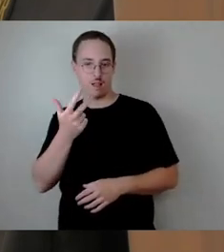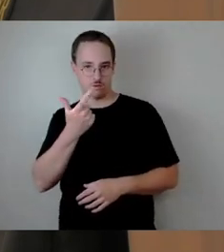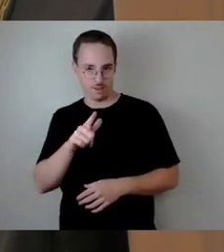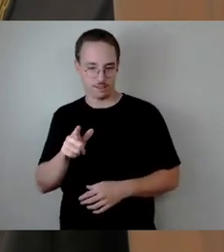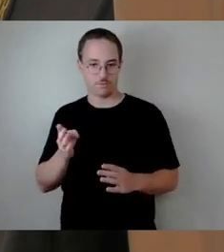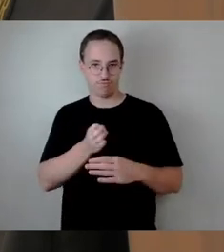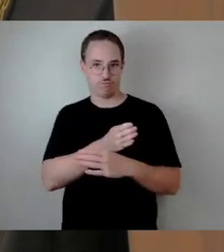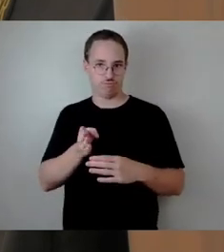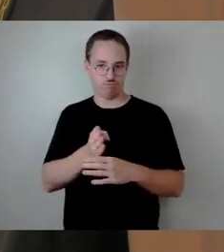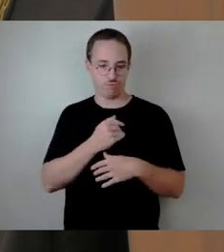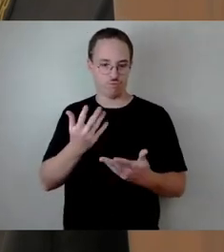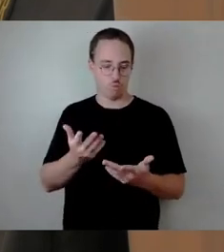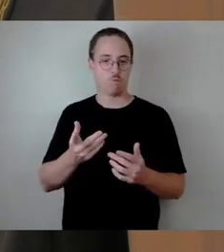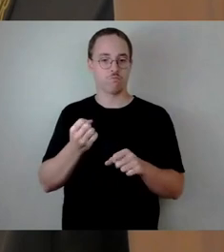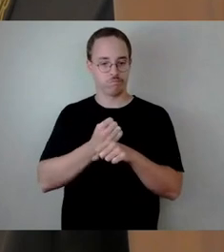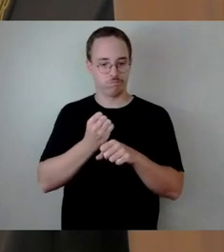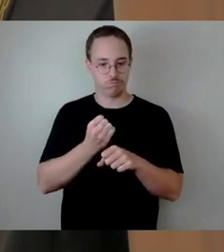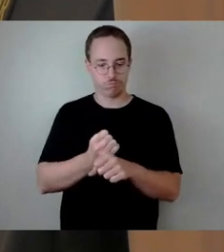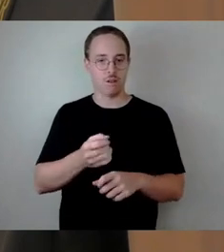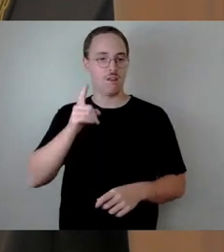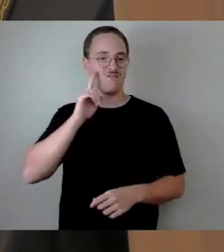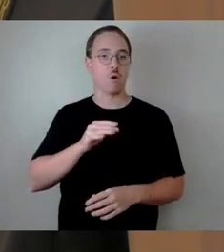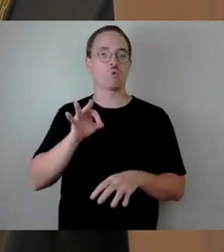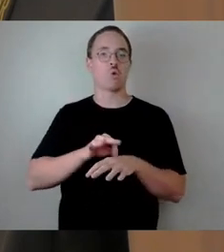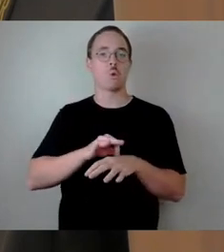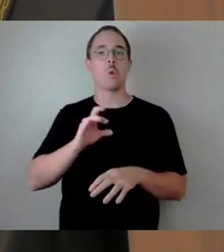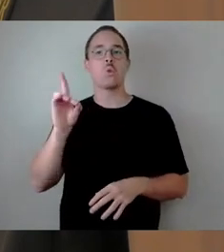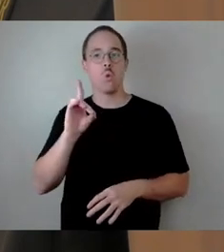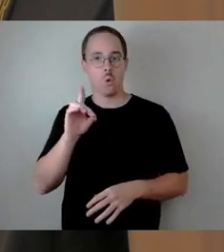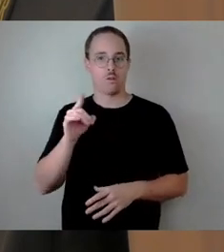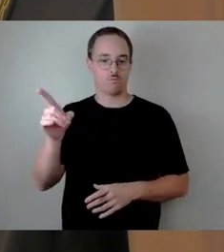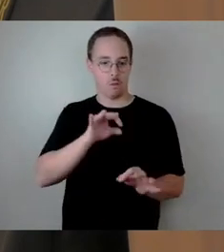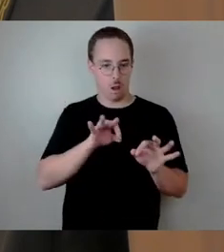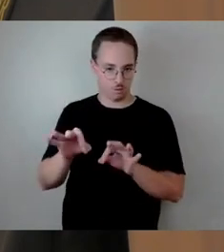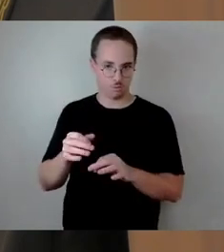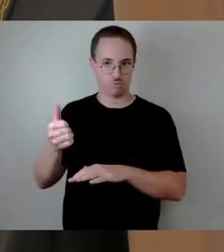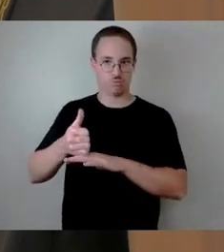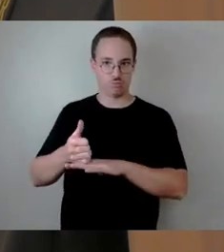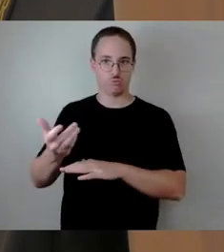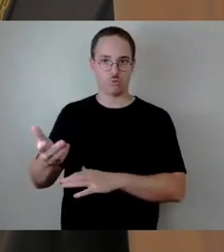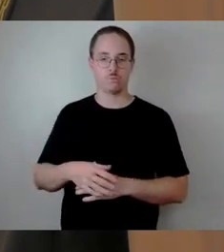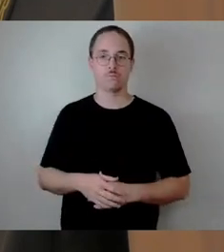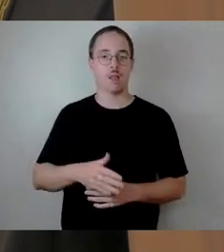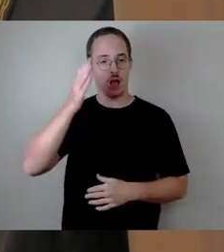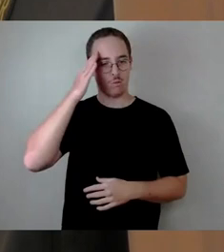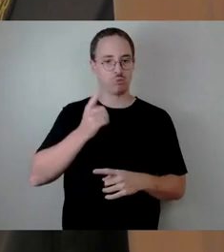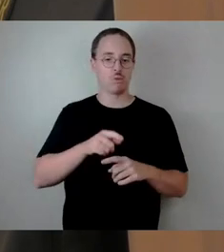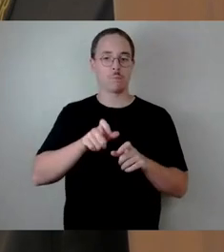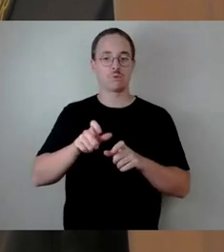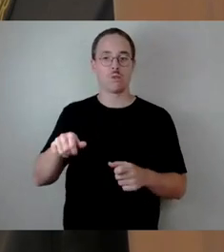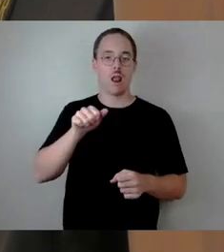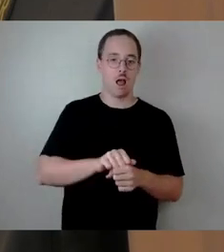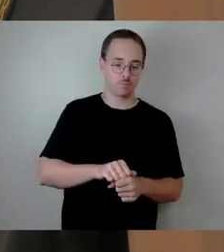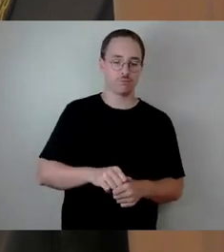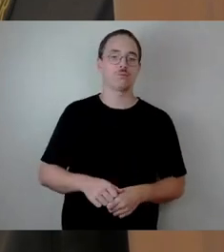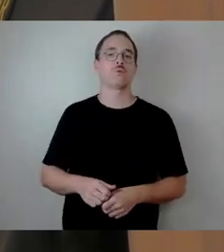Dr. Düring geleitet hat. Da waren unter anderem das Haupt und Personalamt, der damalige Leiter des Landesamt für Schulen, Standort